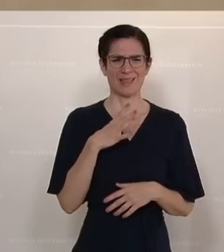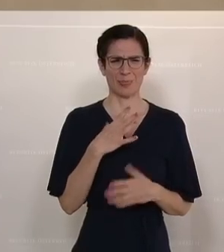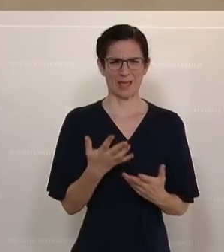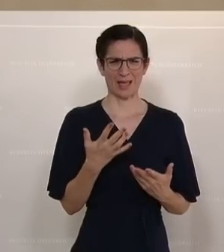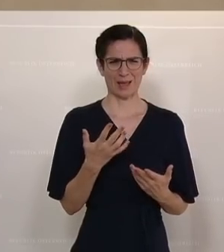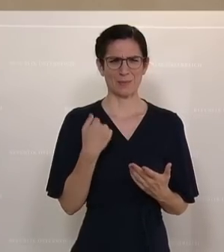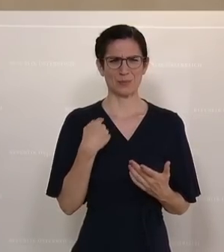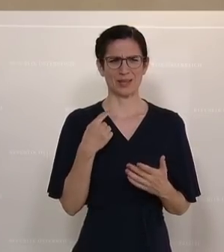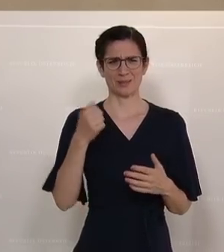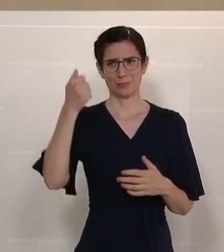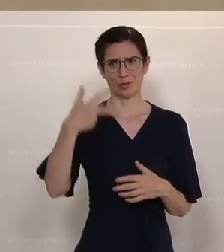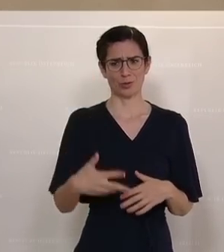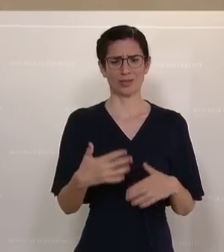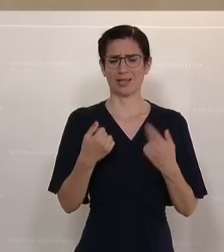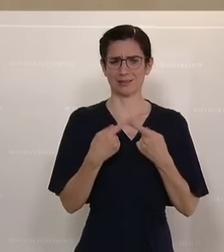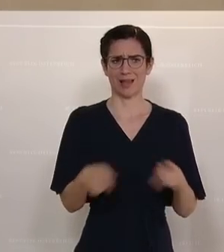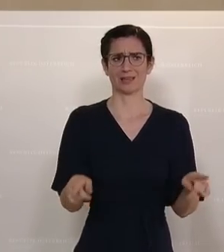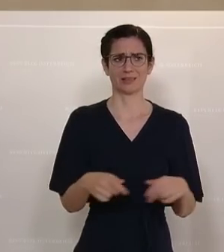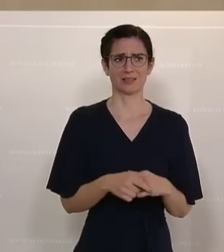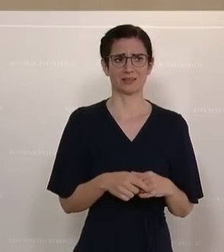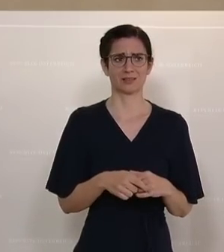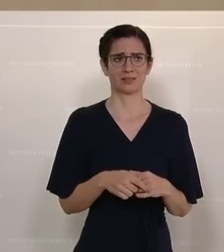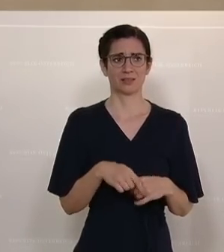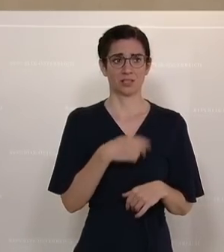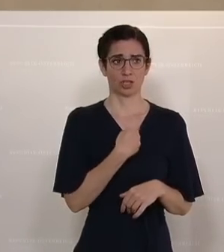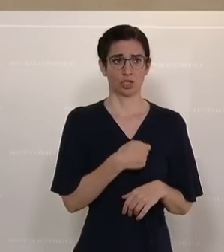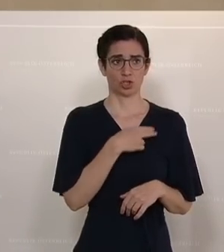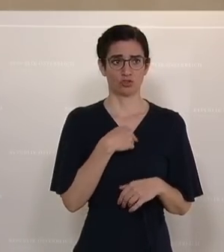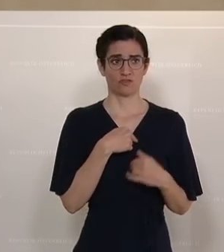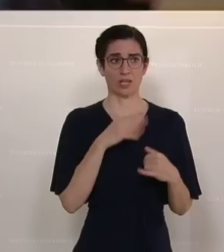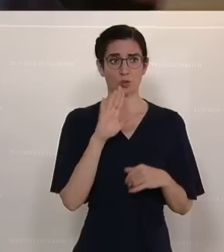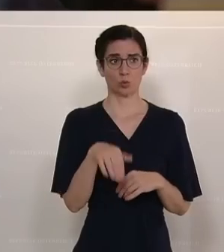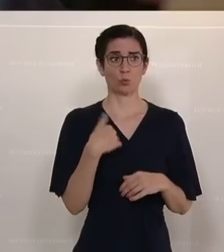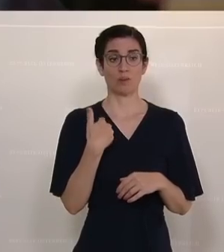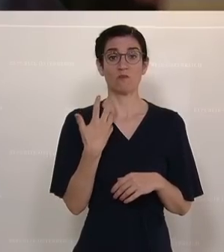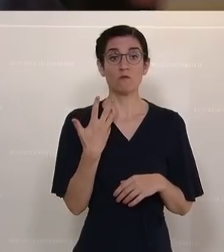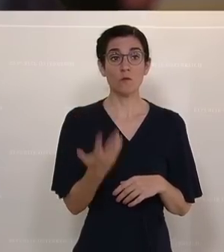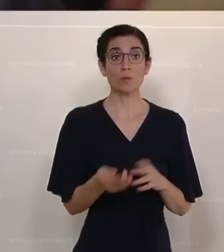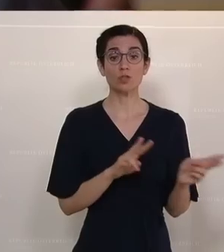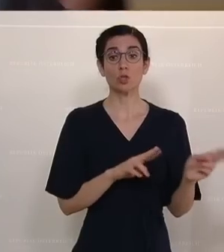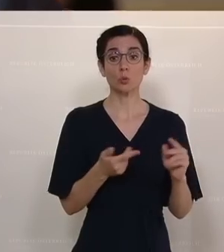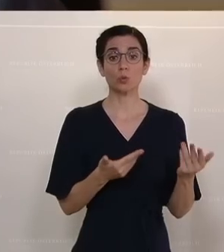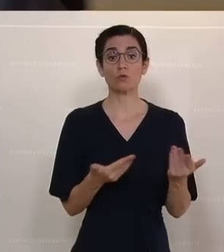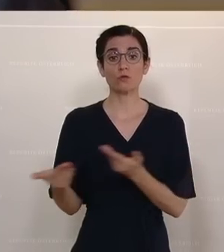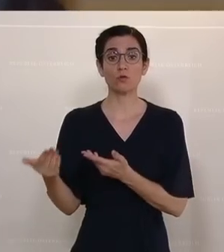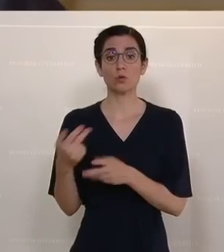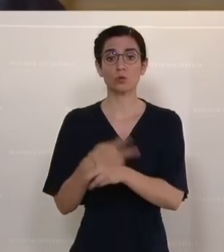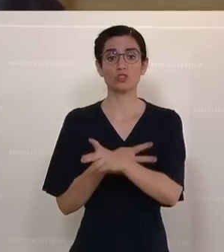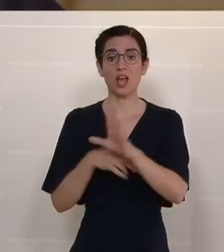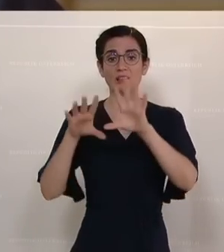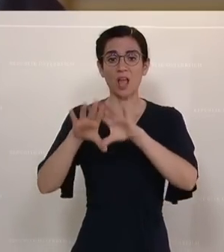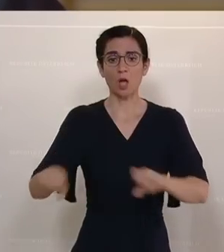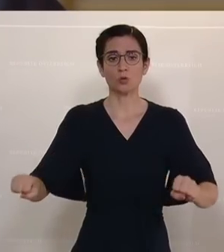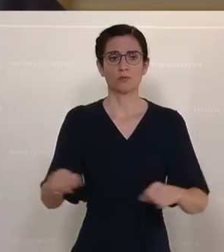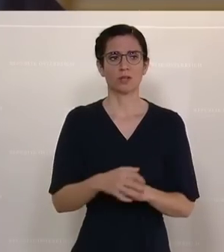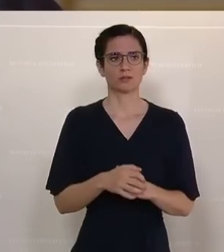wirklich so erste Priorität. Nur übrigens, wenn wir bei der Schweiz sind, die haben über 50 Rückführungsabkommen. Bilaterale, natürlich sind auch nicht